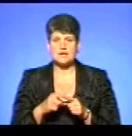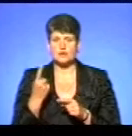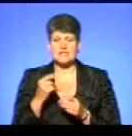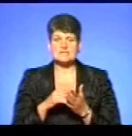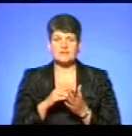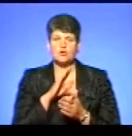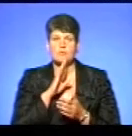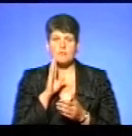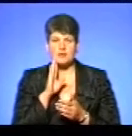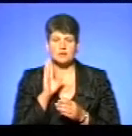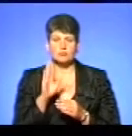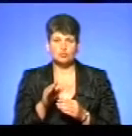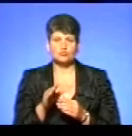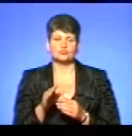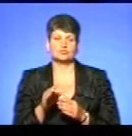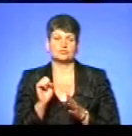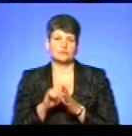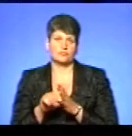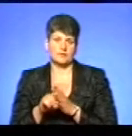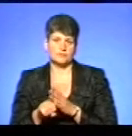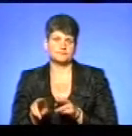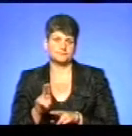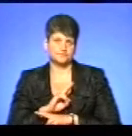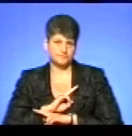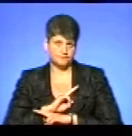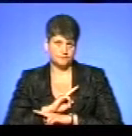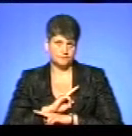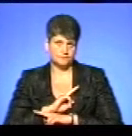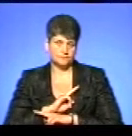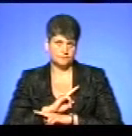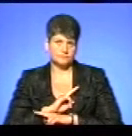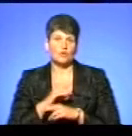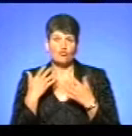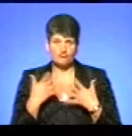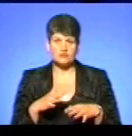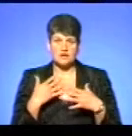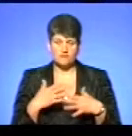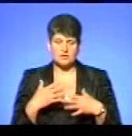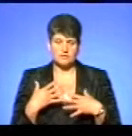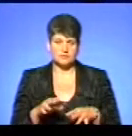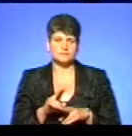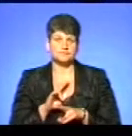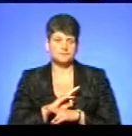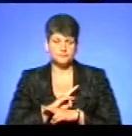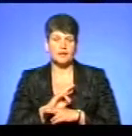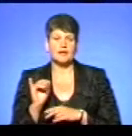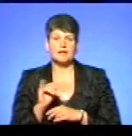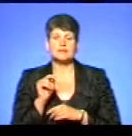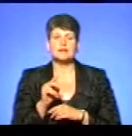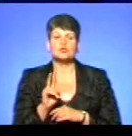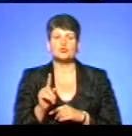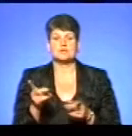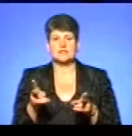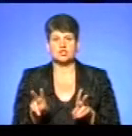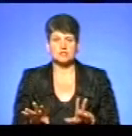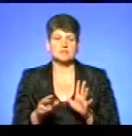і тих 9 поросят, будуть піддані втаназії, тобто умертвінню. Вони ще не піддані втаназії. Вони піддані. І тих, що залишилося